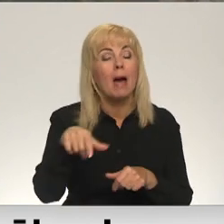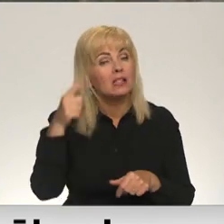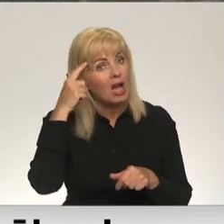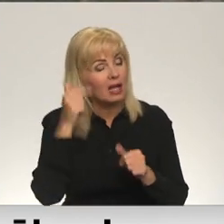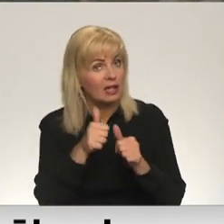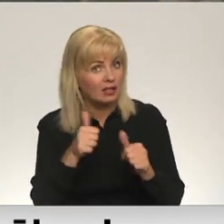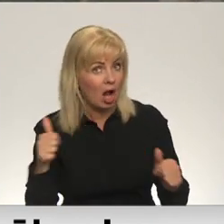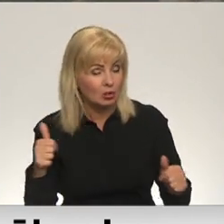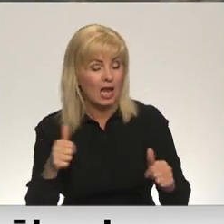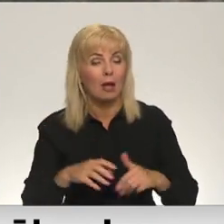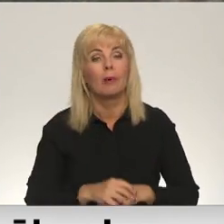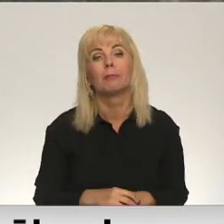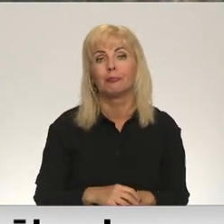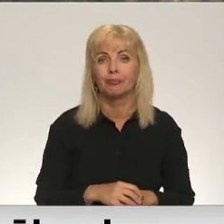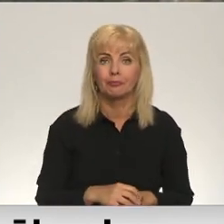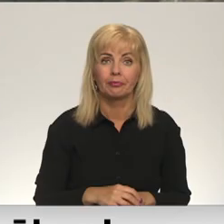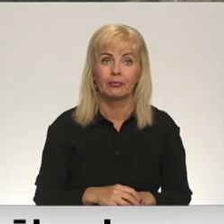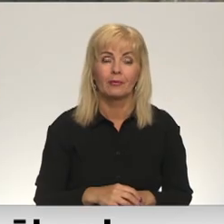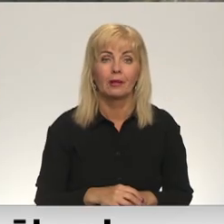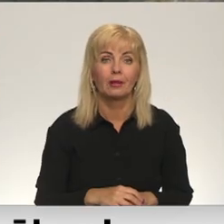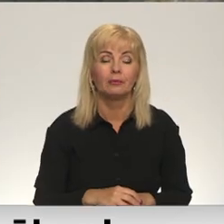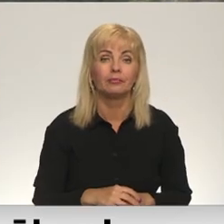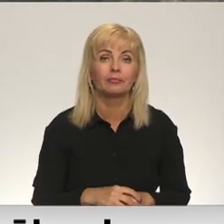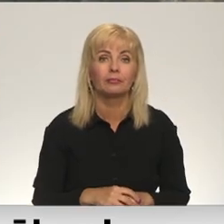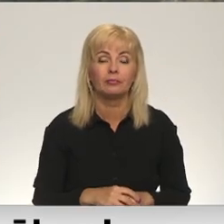garīga rakstura traucējumiem. Ramon Zariņāvis, Cāzars Vidzemes televīzija. Zariņāvis, Cāzars Cāzars Vidzemes,